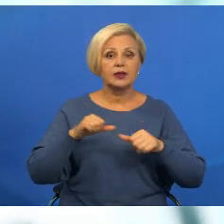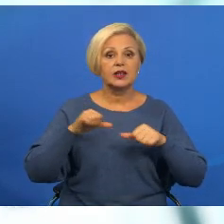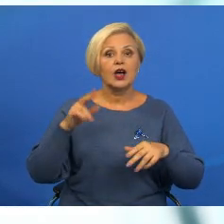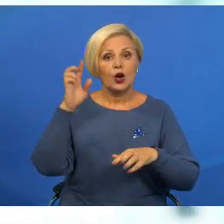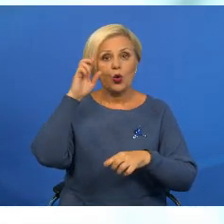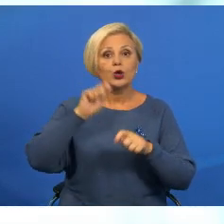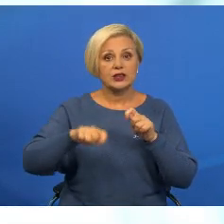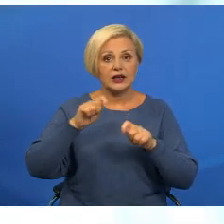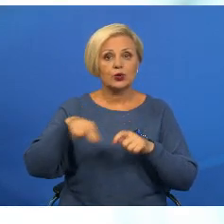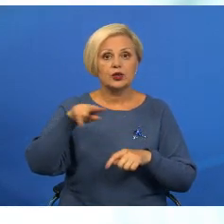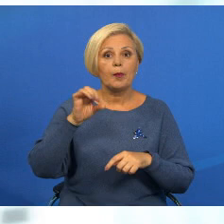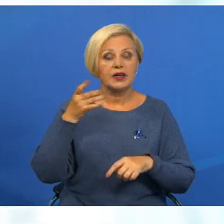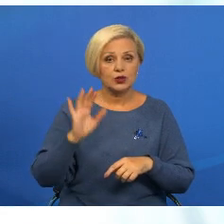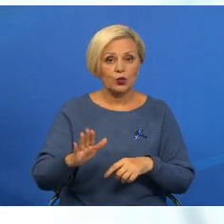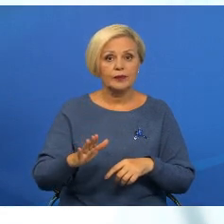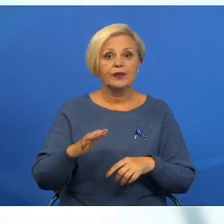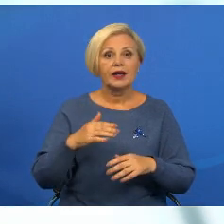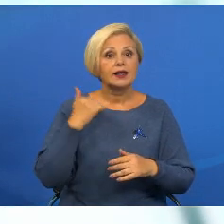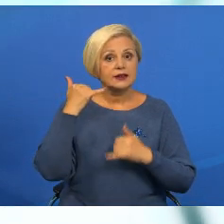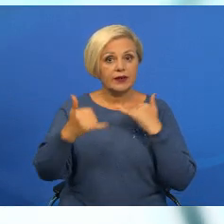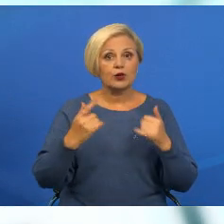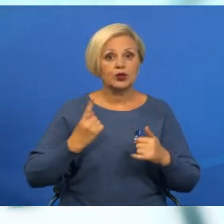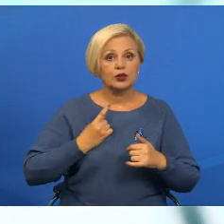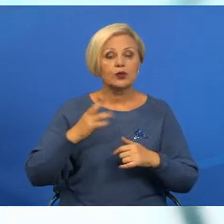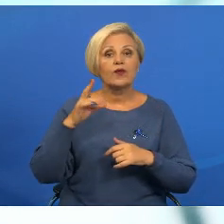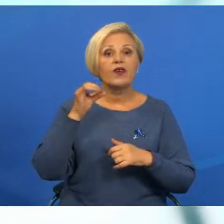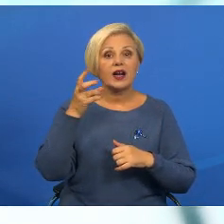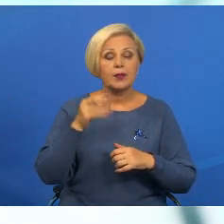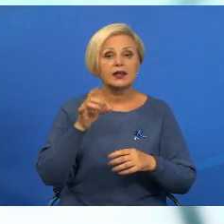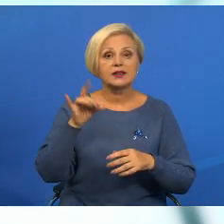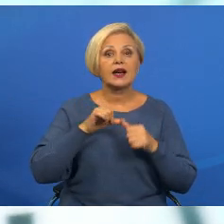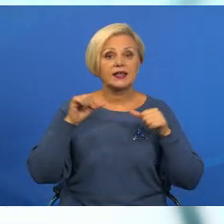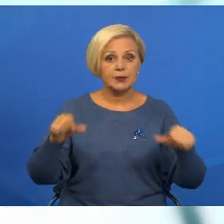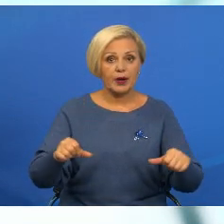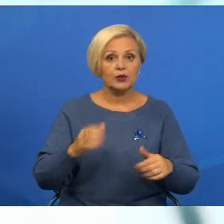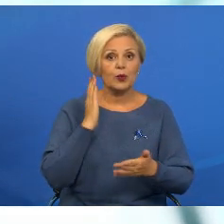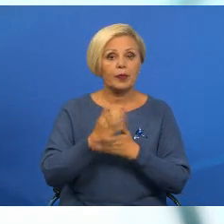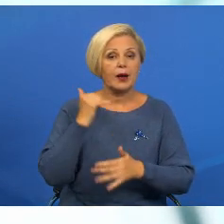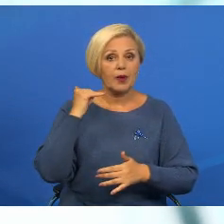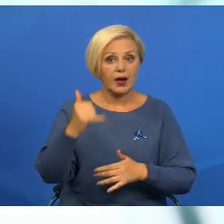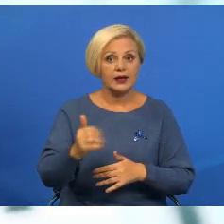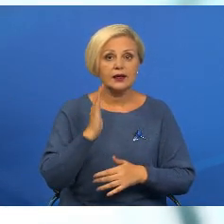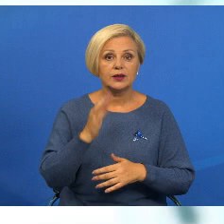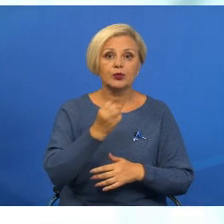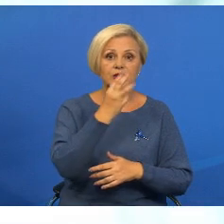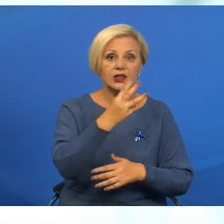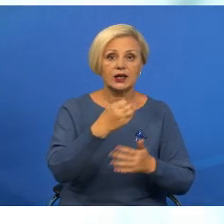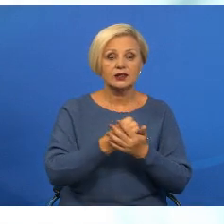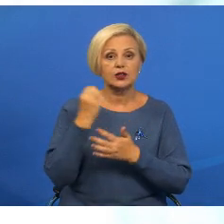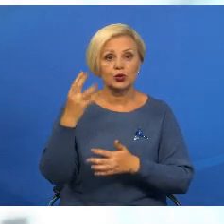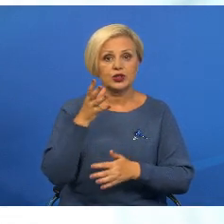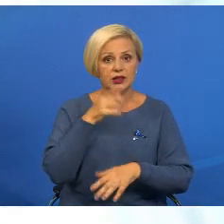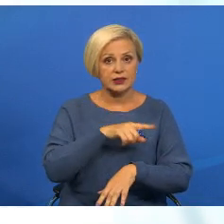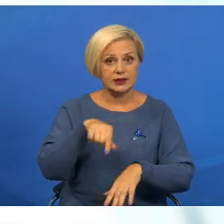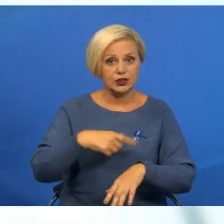держконтролю Дмитрий Баско. Зворота чекают у Кармянским райвыконками. Промая телефонная линия пройдет с 13.00 до 14